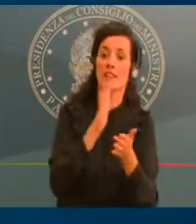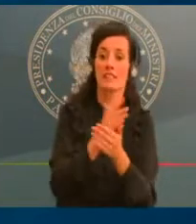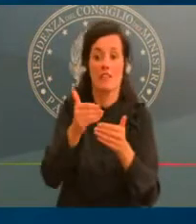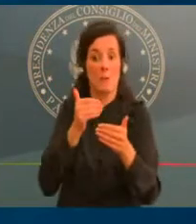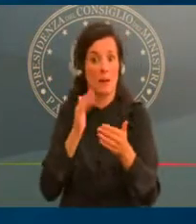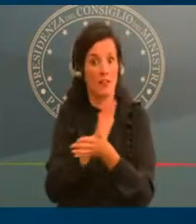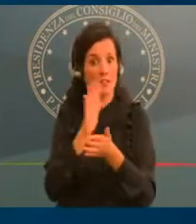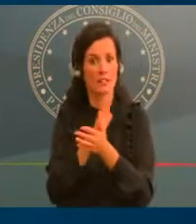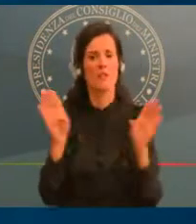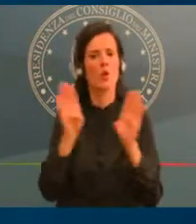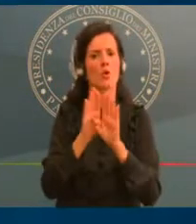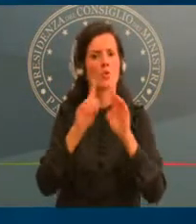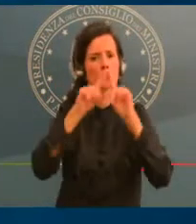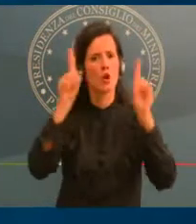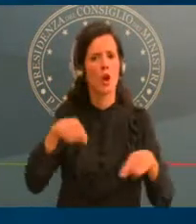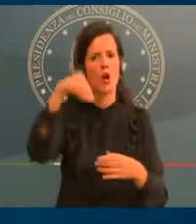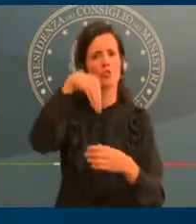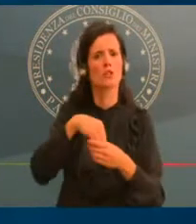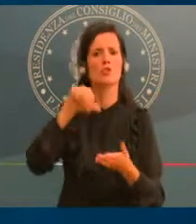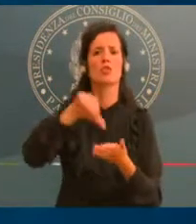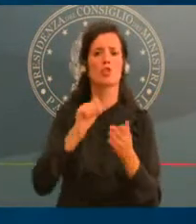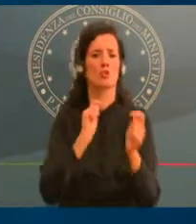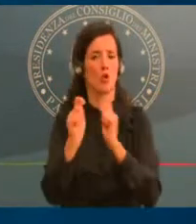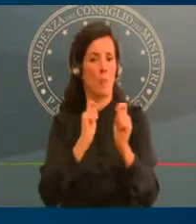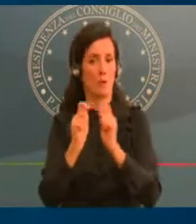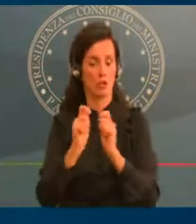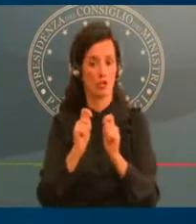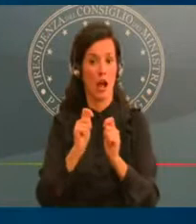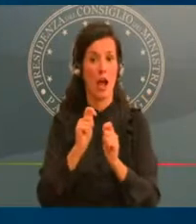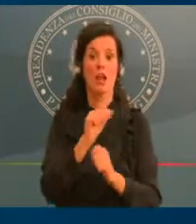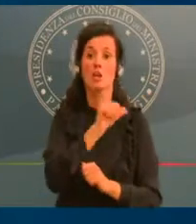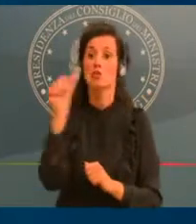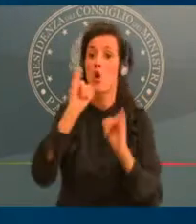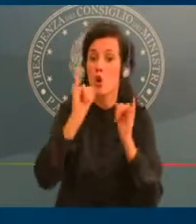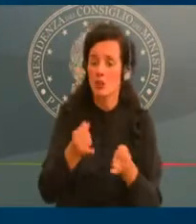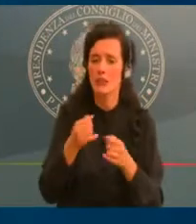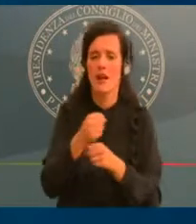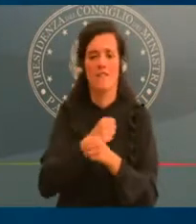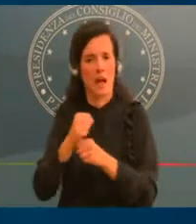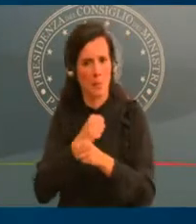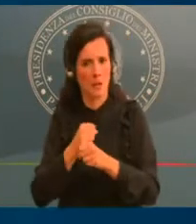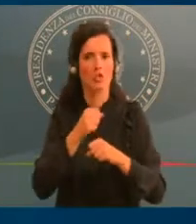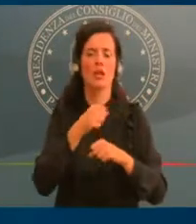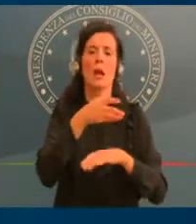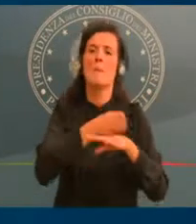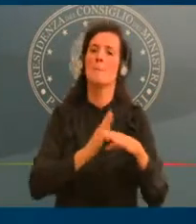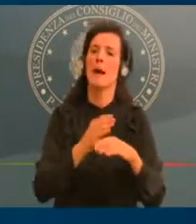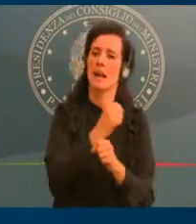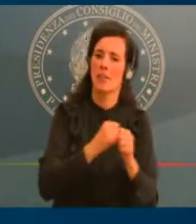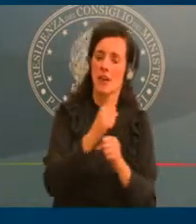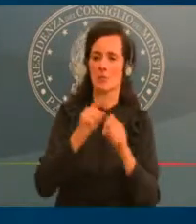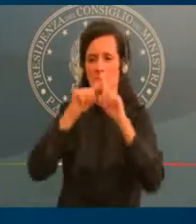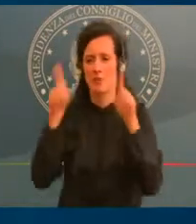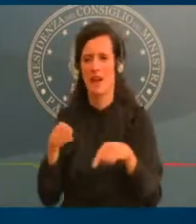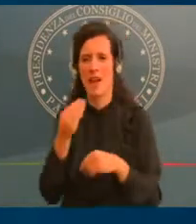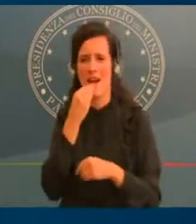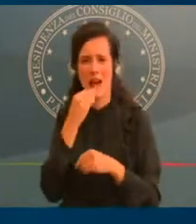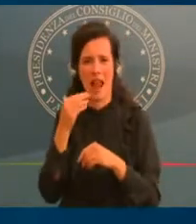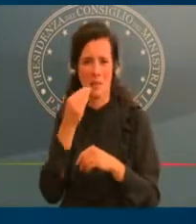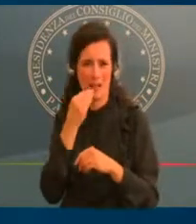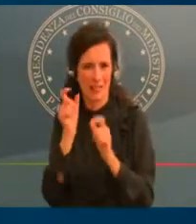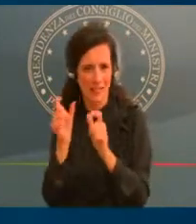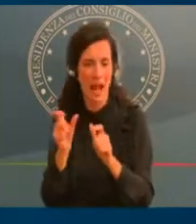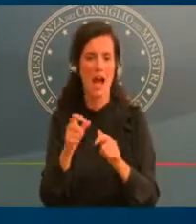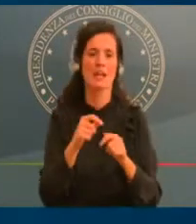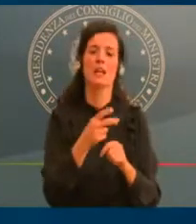parafarmacie, generi alimentari, tabacchi ed edicole. Chiudono anche mostre e musei. Anche qui è prevista